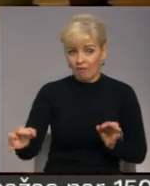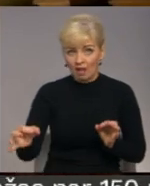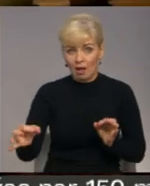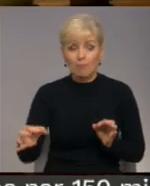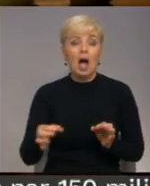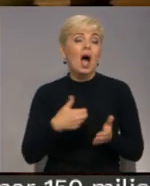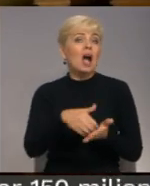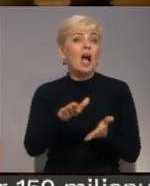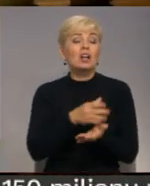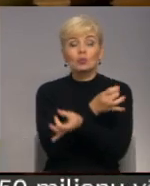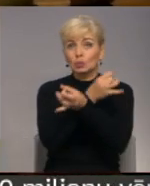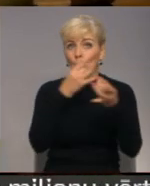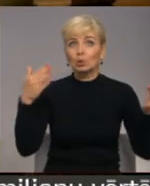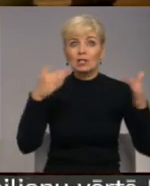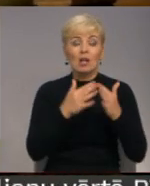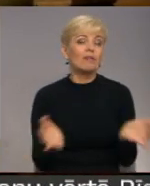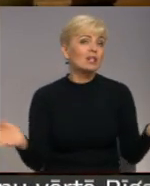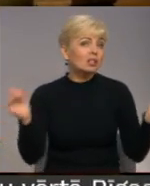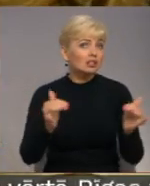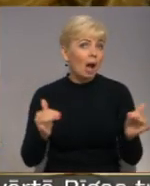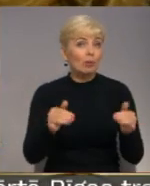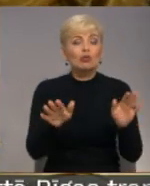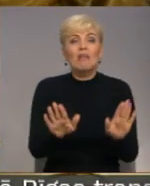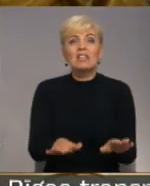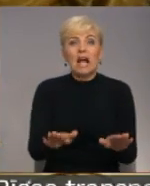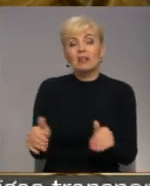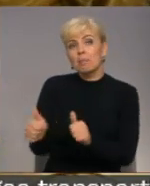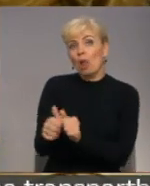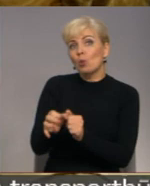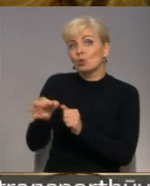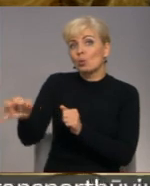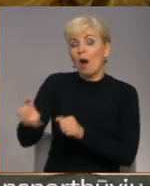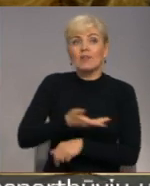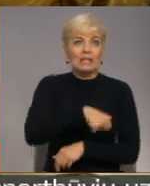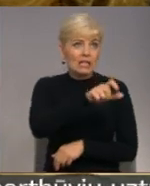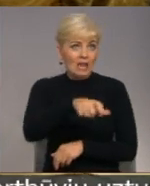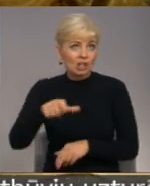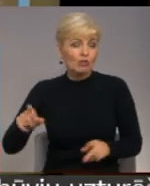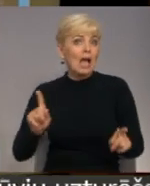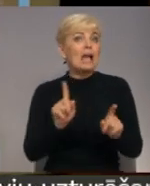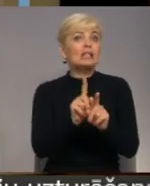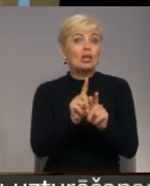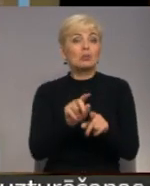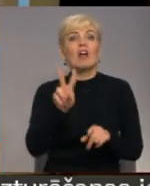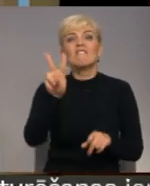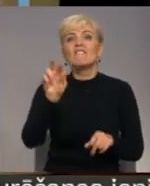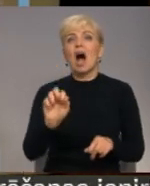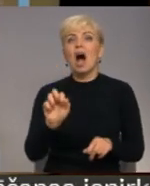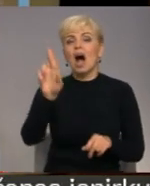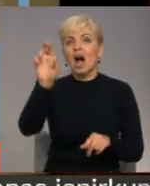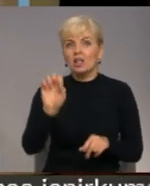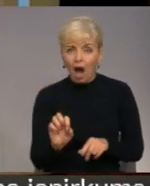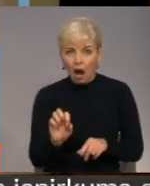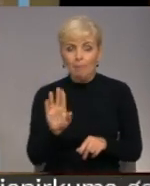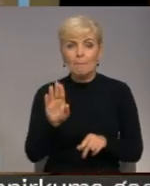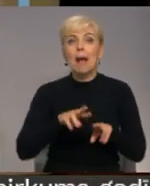Kārsavas kultūras namā ir sapulcējušies vietēji un blokus novadu iedzīvotāji, lai tiktos ar vidi saizsardzības no regionālās